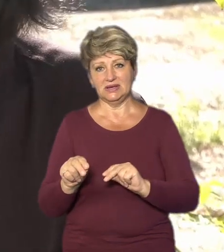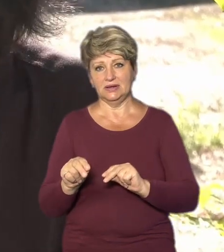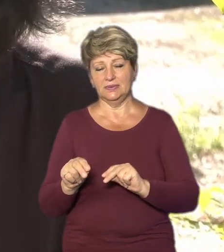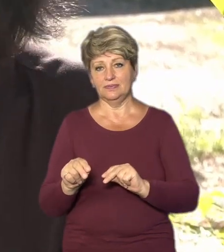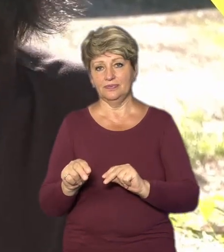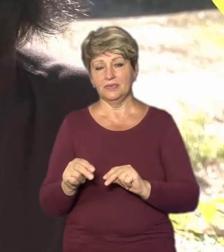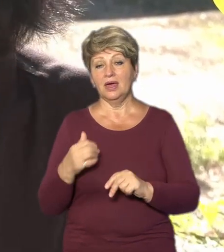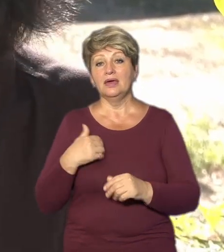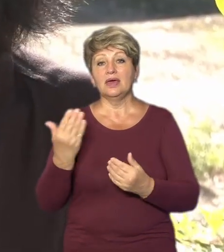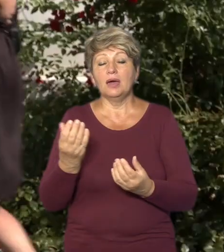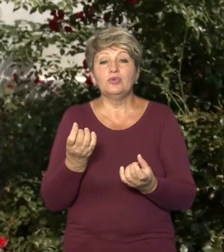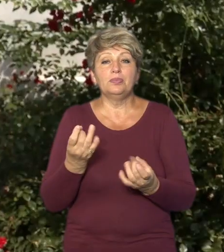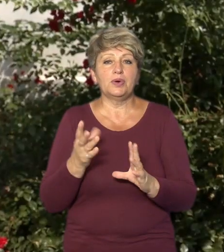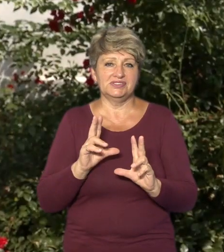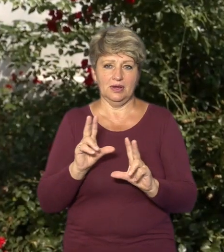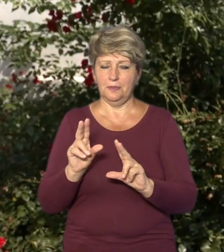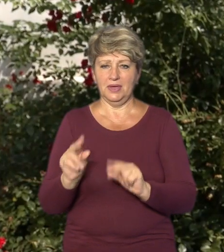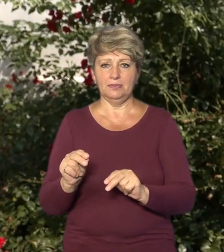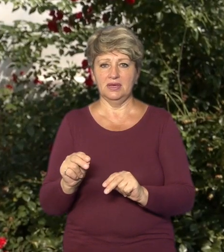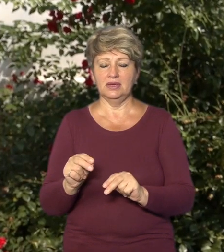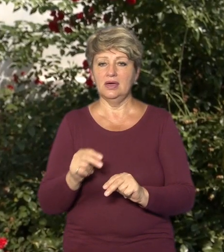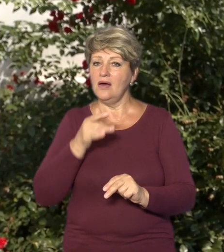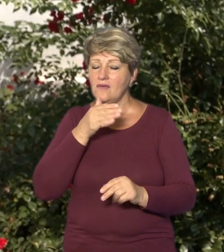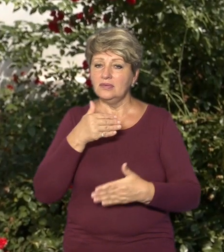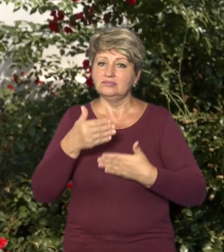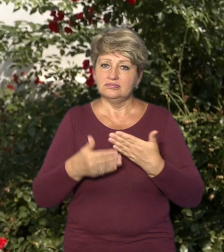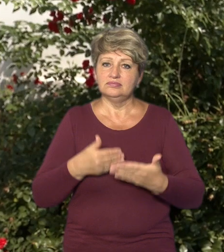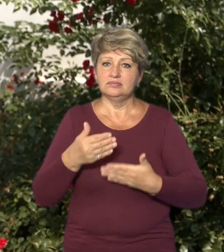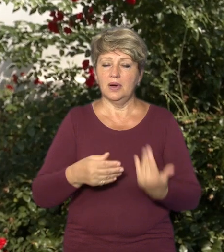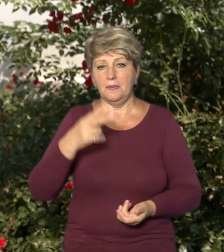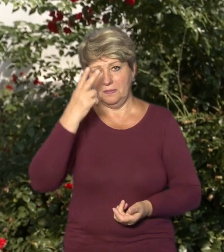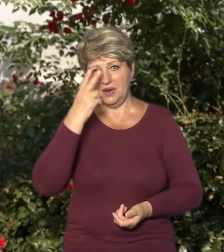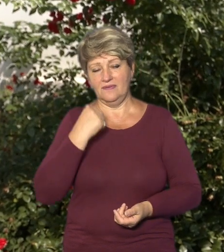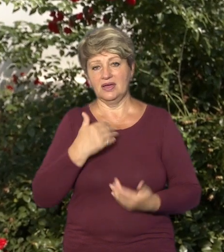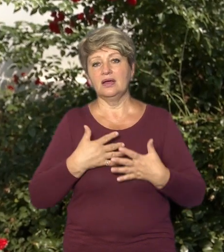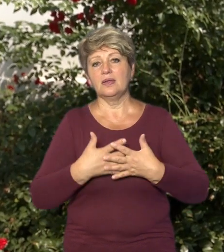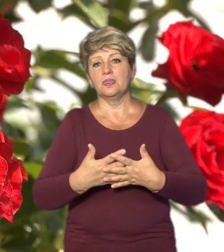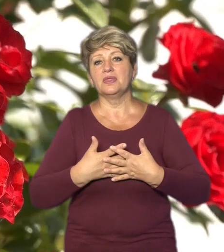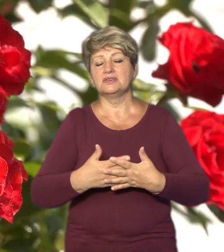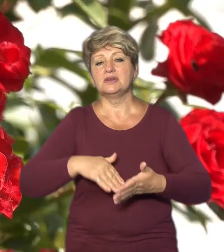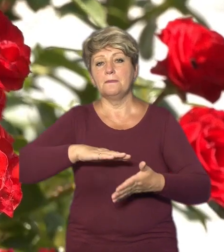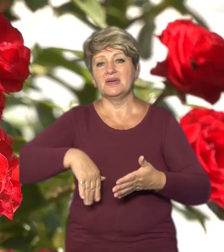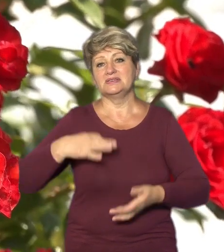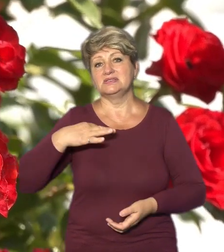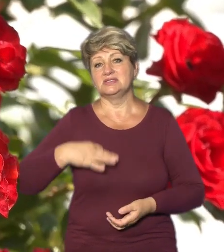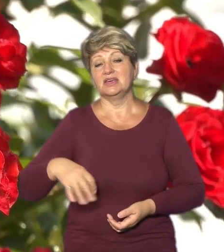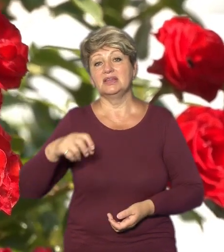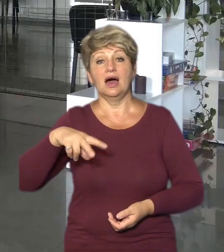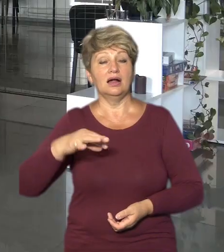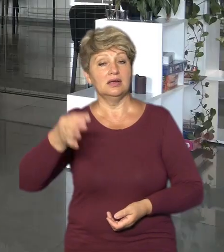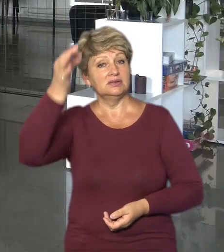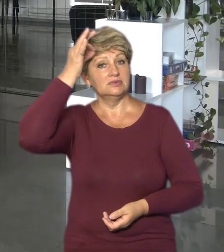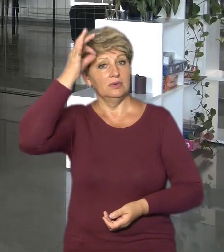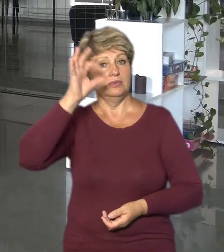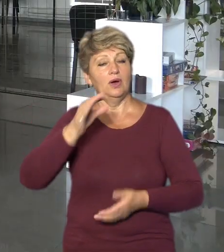Бо я йому просто пообіцяла. Крок за кроком, каже, знову звикає дихати. Без сина, але зі спогадами про нього.